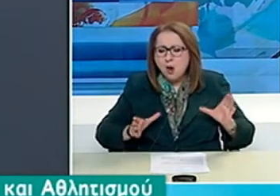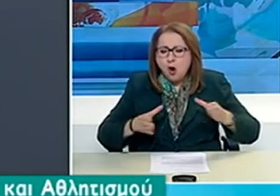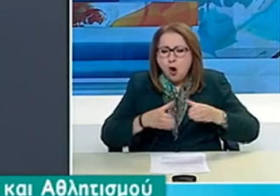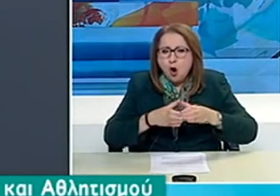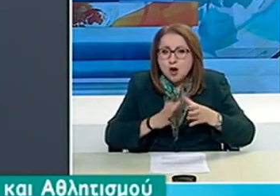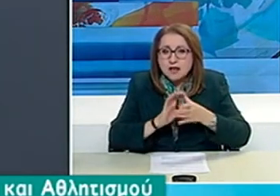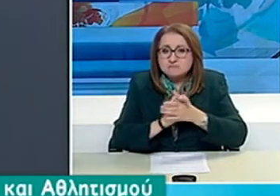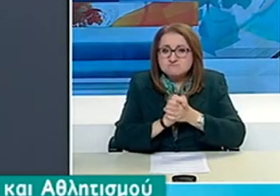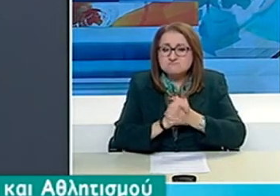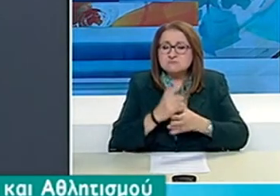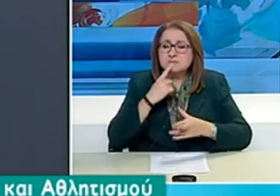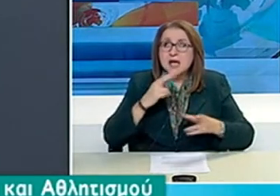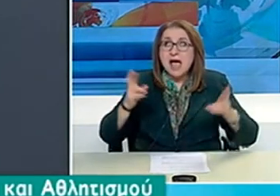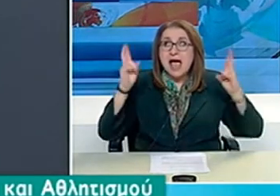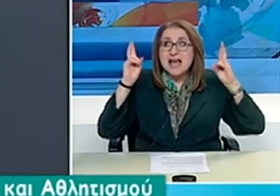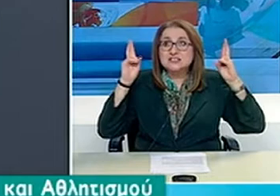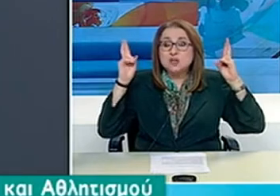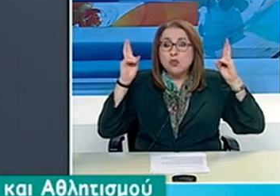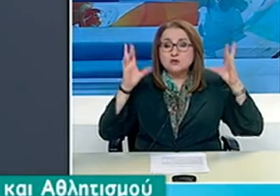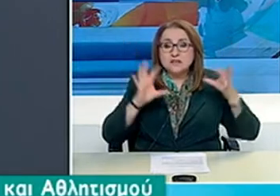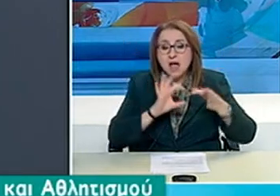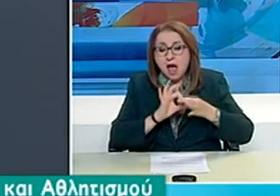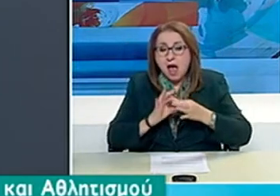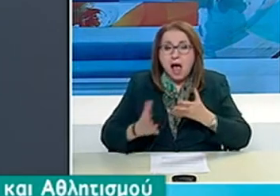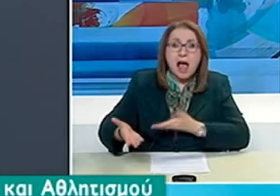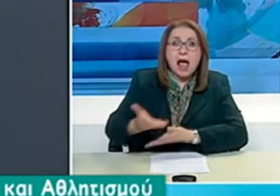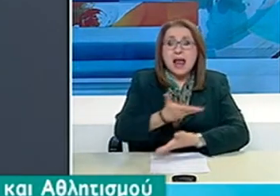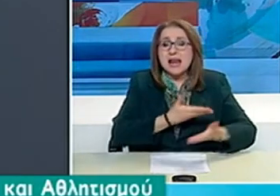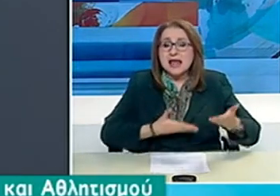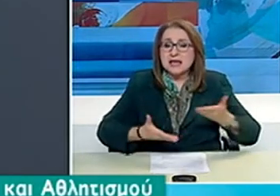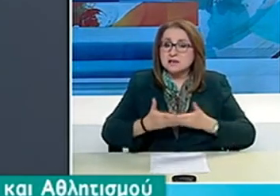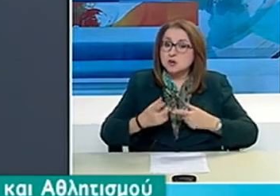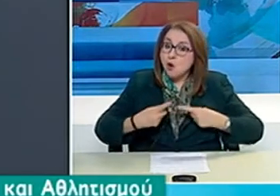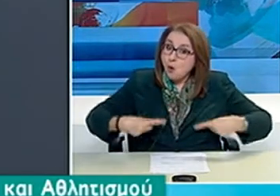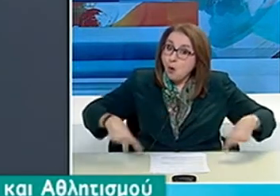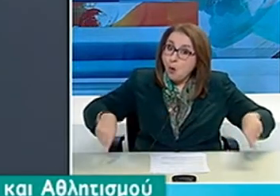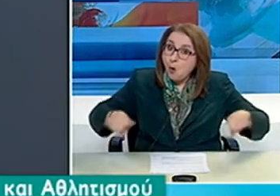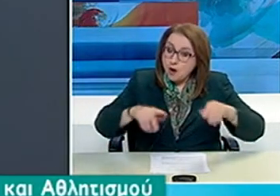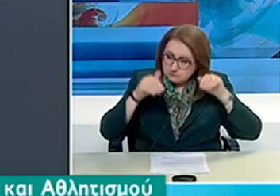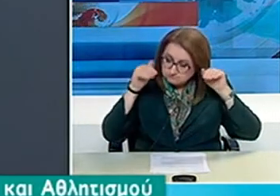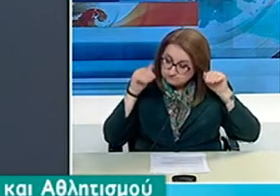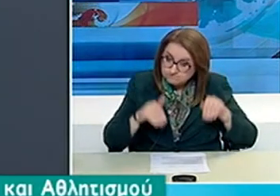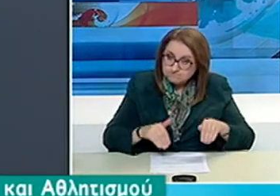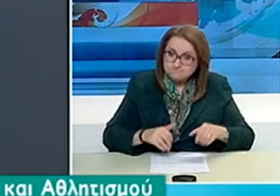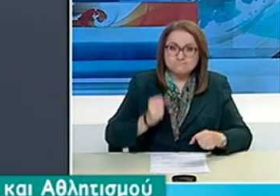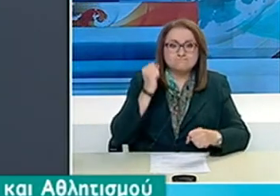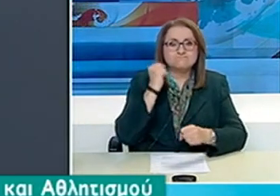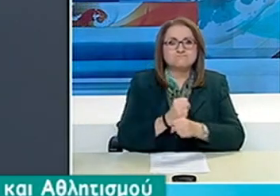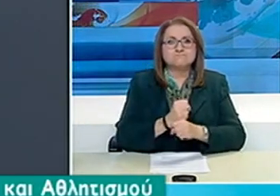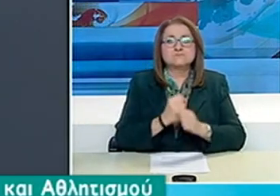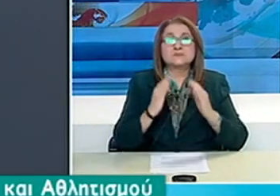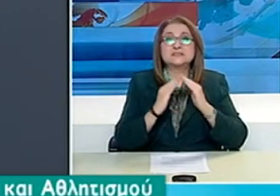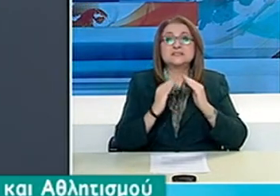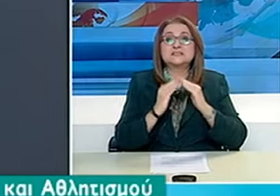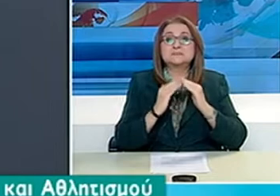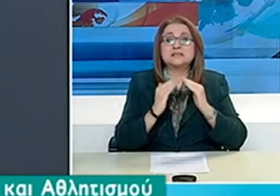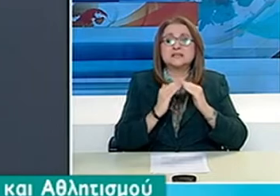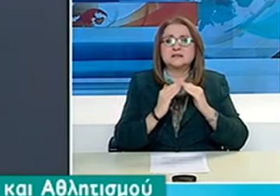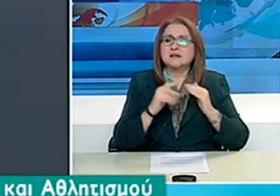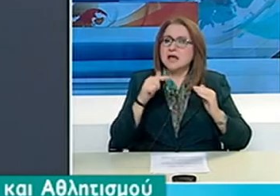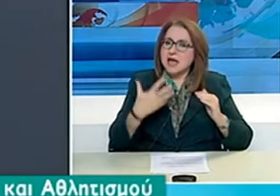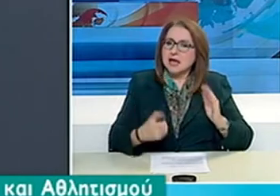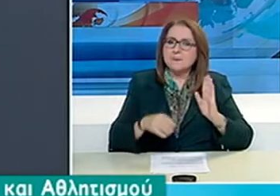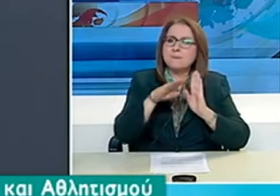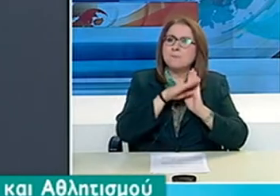αηλεγγύης προς όλη την κοινωνία. Αγκάλιασε το μήνυμα «Μένουμε στο σπίτι» και προώθησε στο πλαίσιο του προγράμματος «ΖΗΣ Αθλητικά»